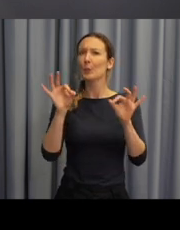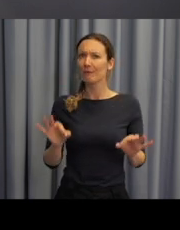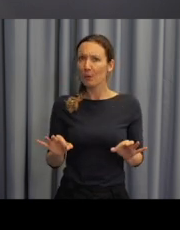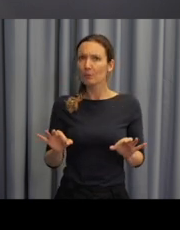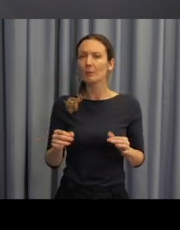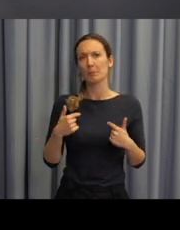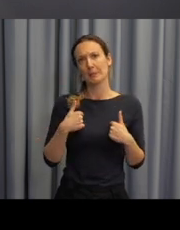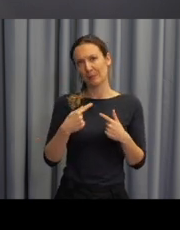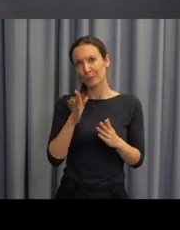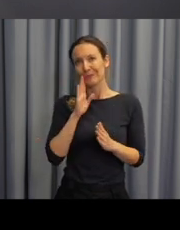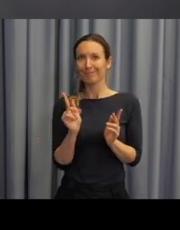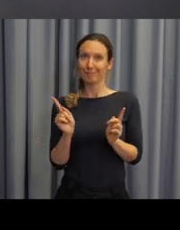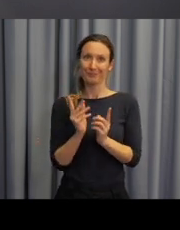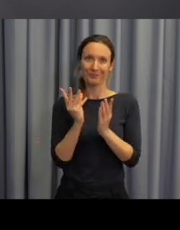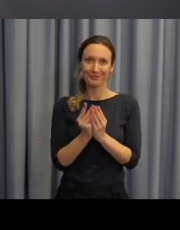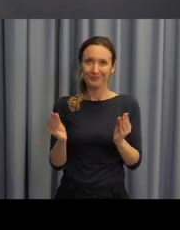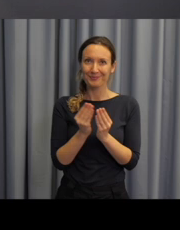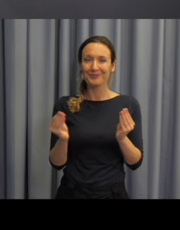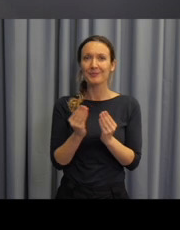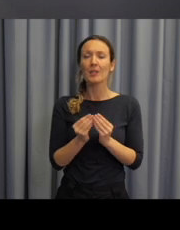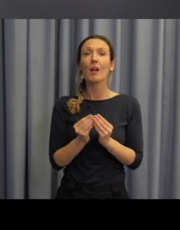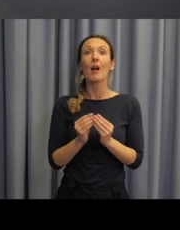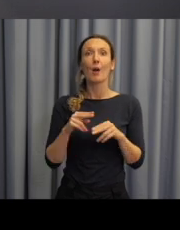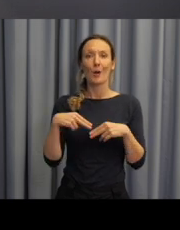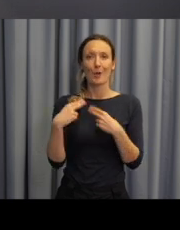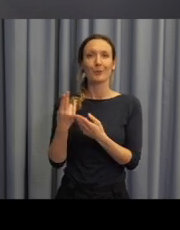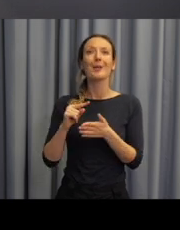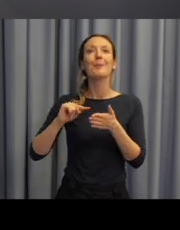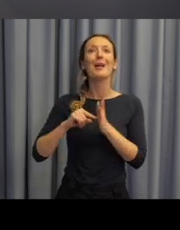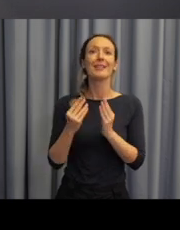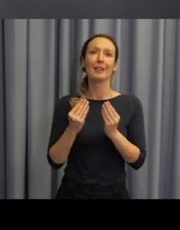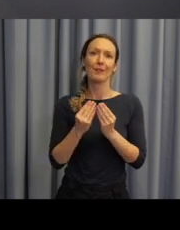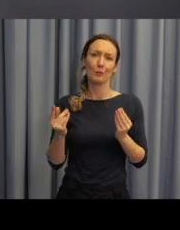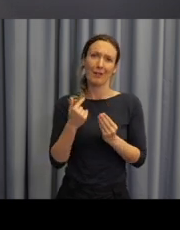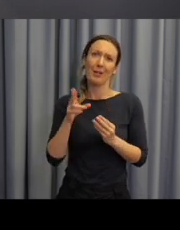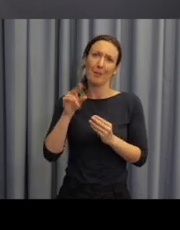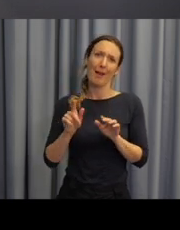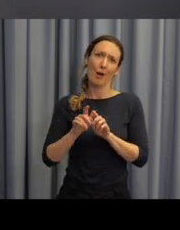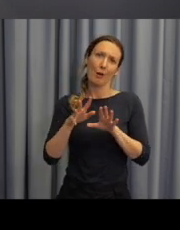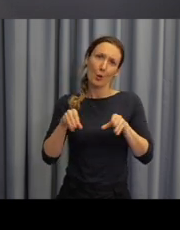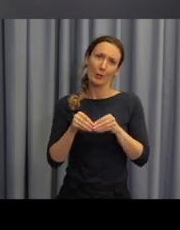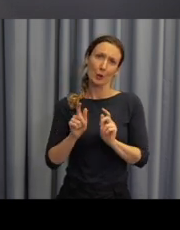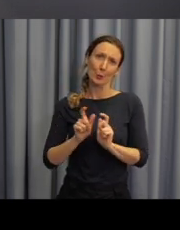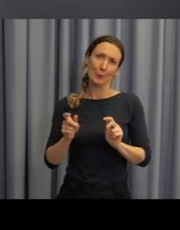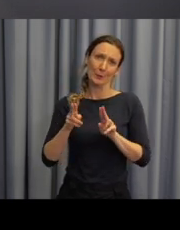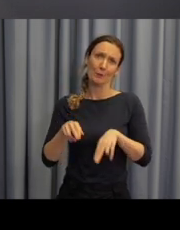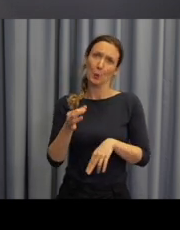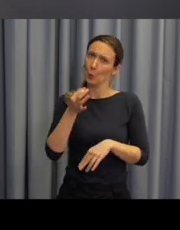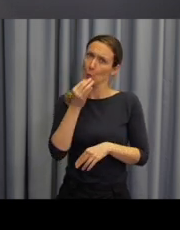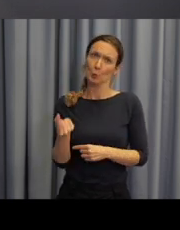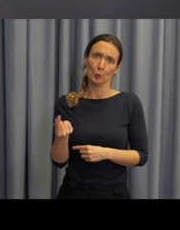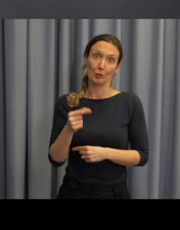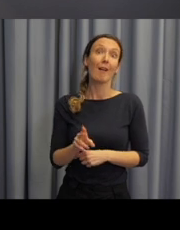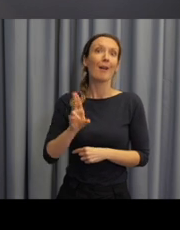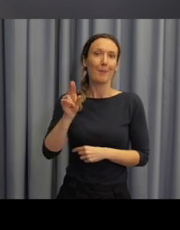dovolím pronést krátké úvodní slovo a promluví k nám Petr Vysuček, který ze závažných rodinných důvodů bohužel nemůže mít s námi,